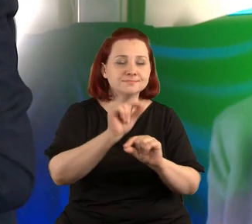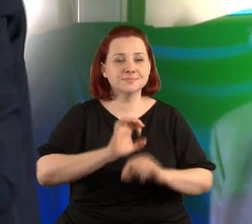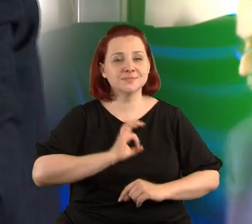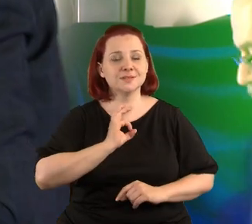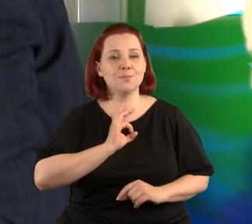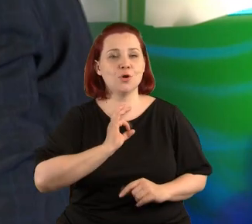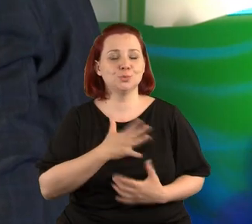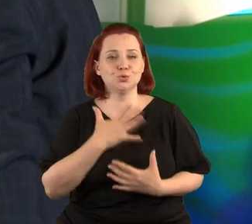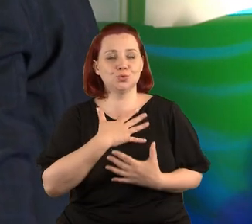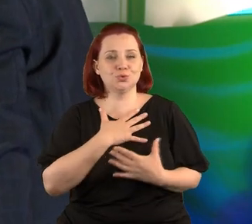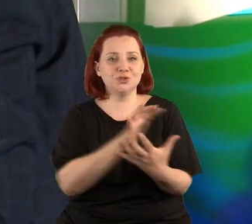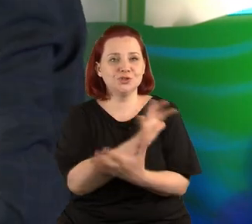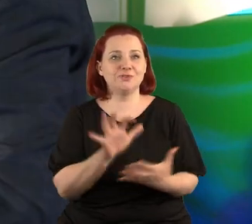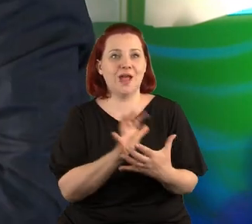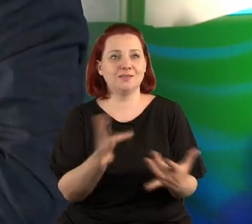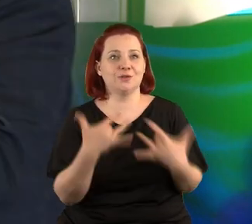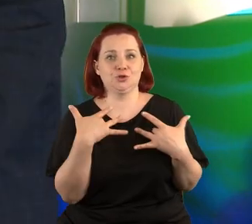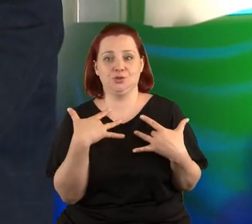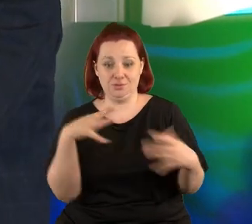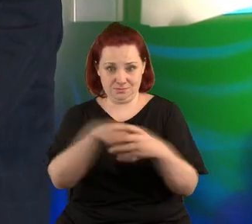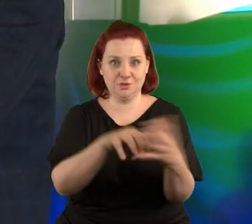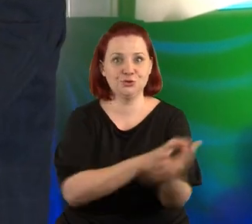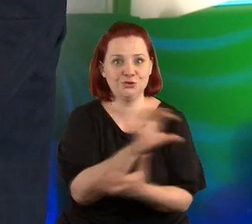i swojego bycia w tym świecie.